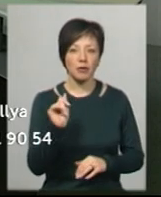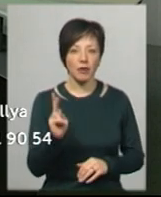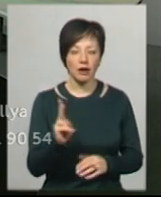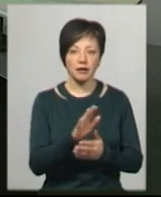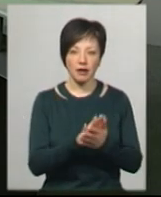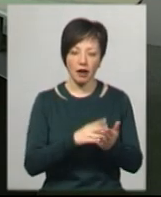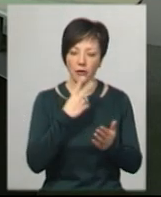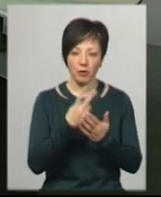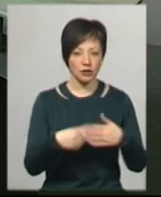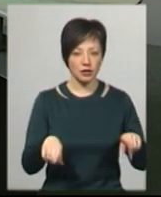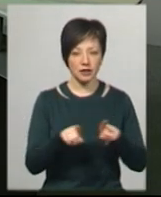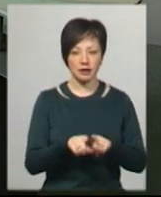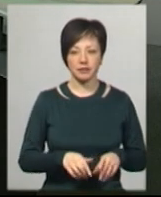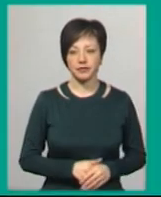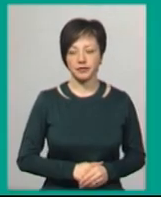Рибак. Далі ви побачите.